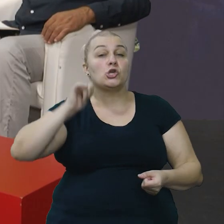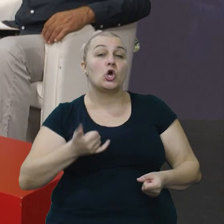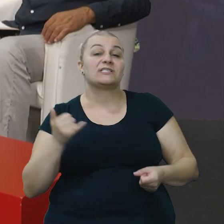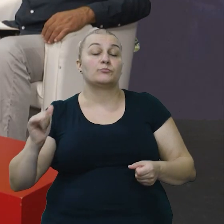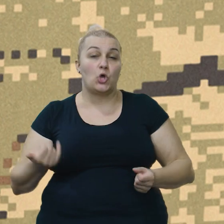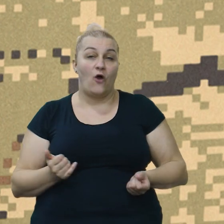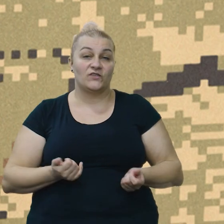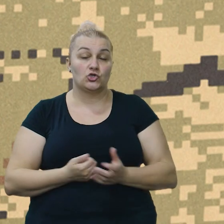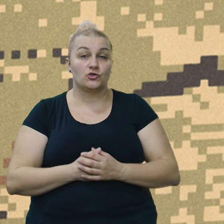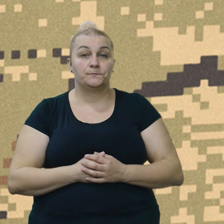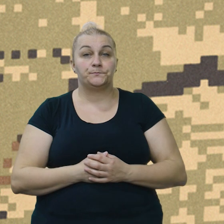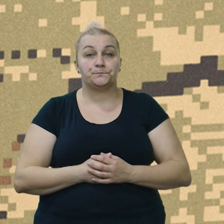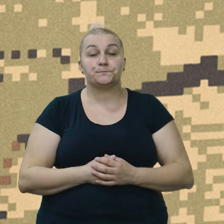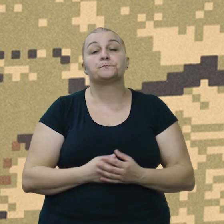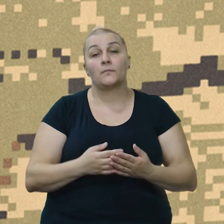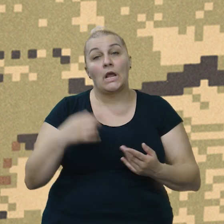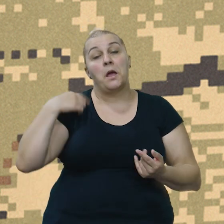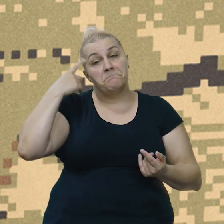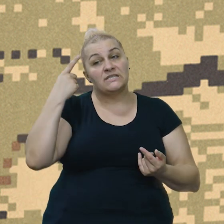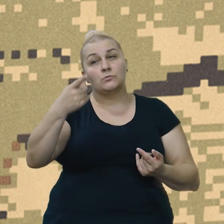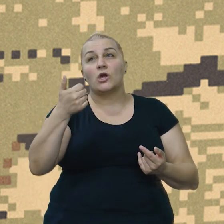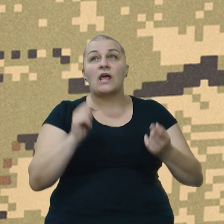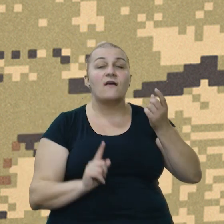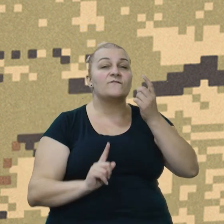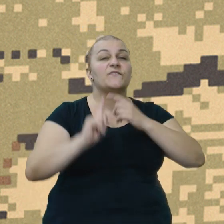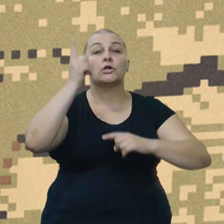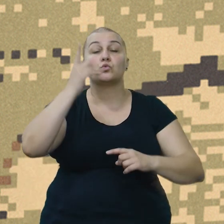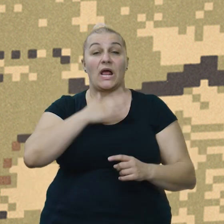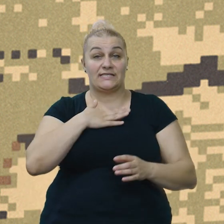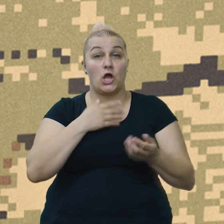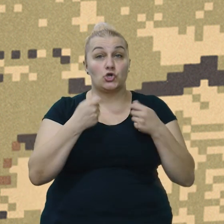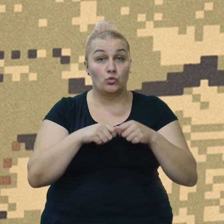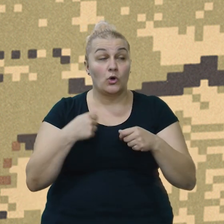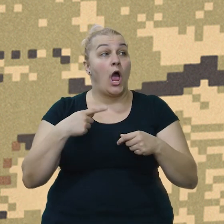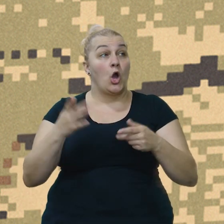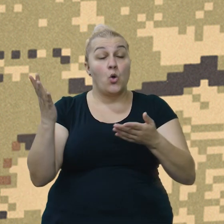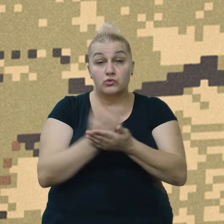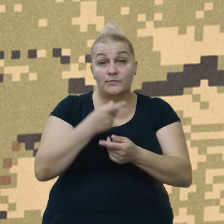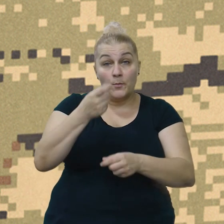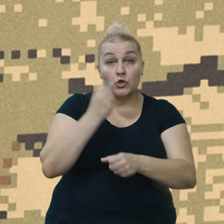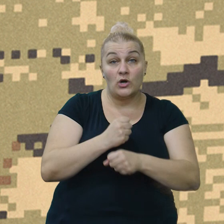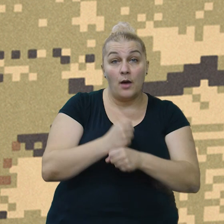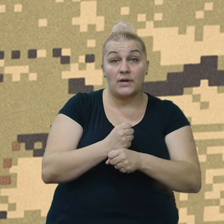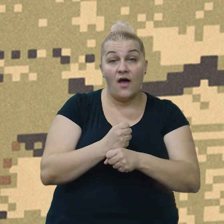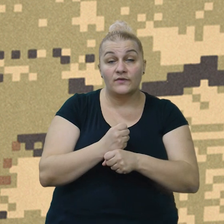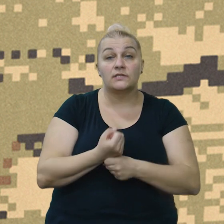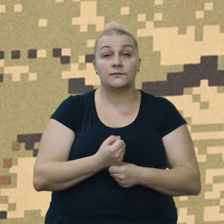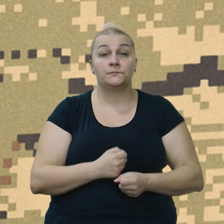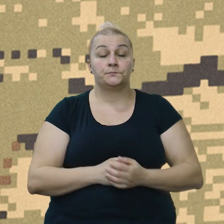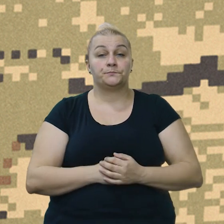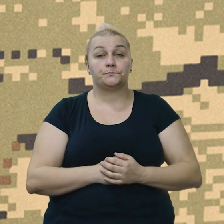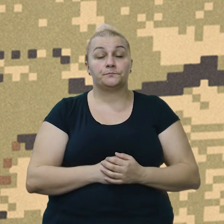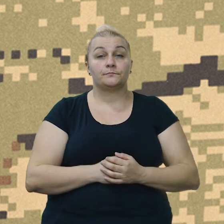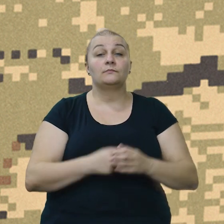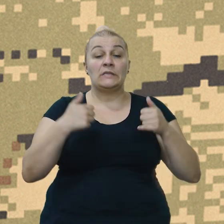Josipa Jovića. I mislim da je to jedan vrhunac naše udruge, ako to uspijemo napraviti, potvrdi, onaj naš